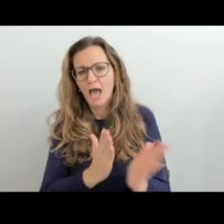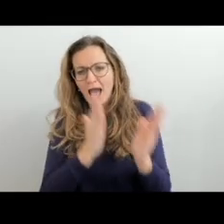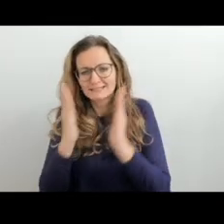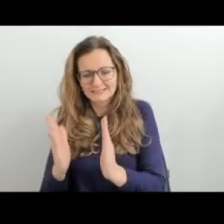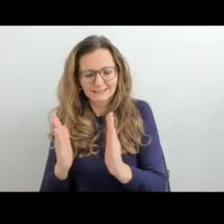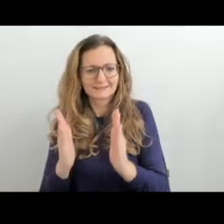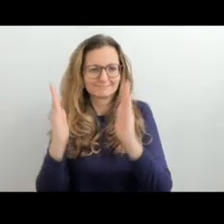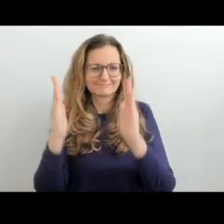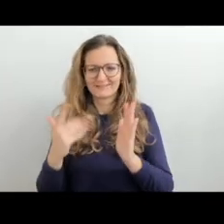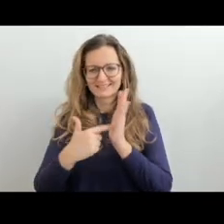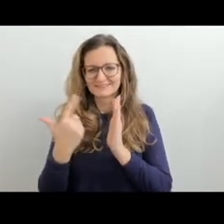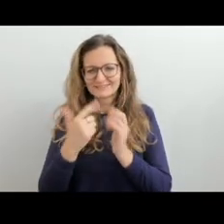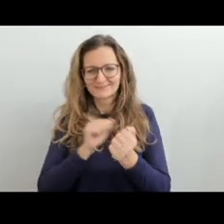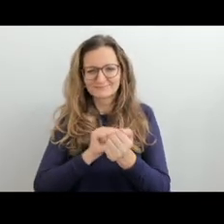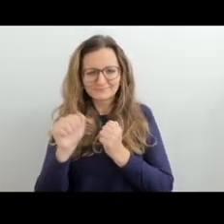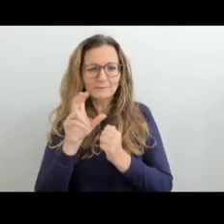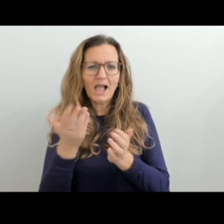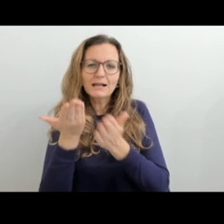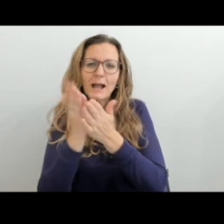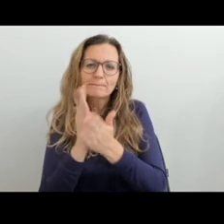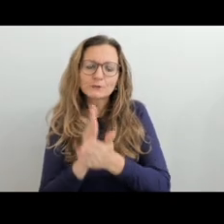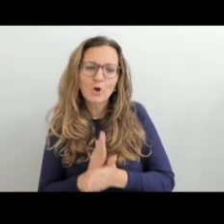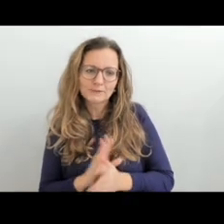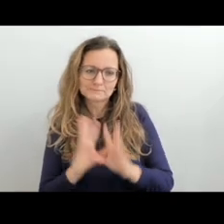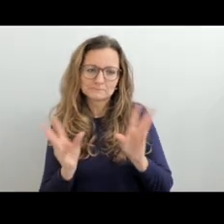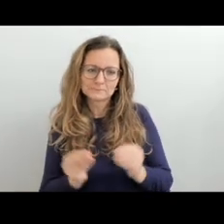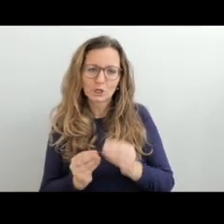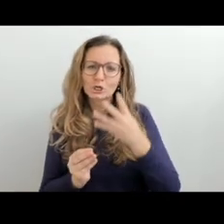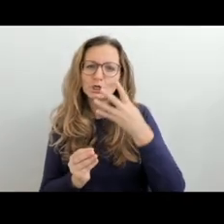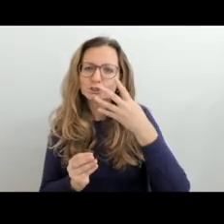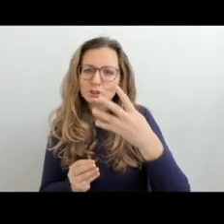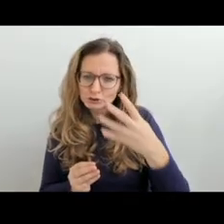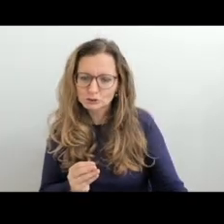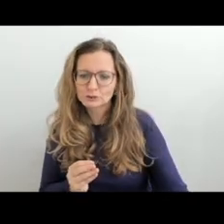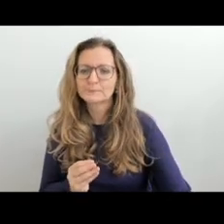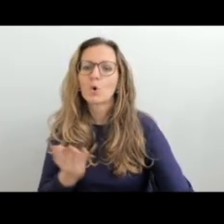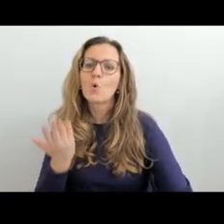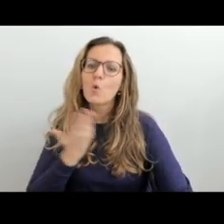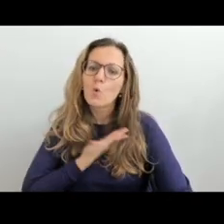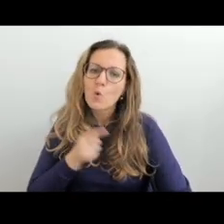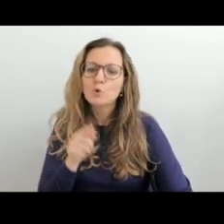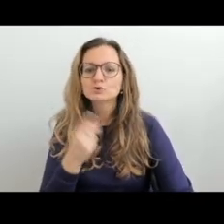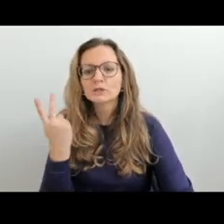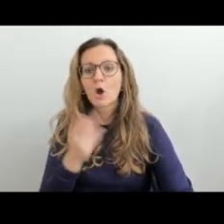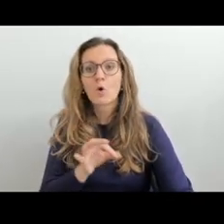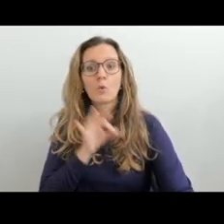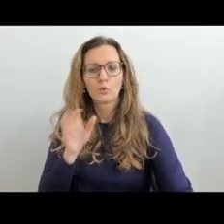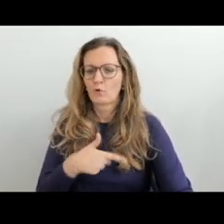Druhá část té publikace, která vyšla později v roce 2022, obsahuje čtyři kapitoly,